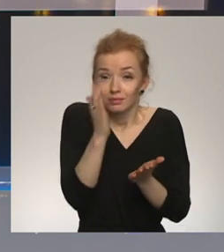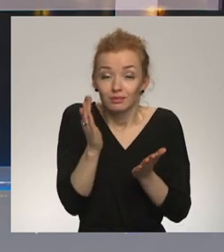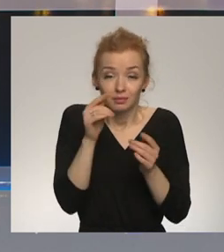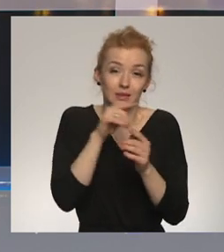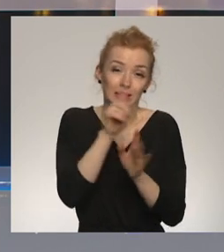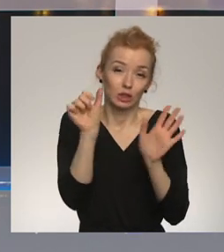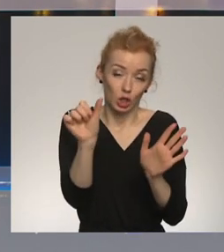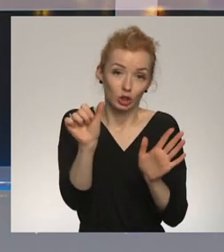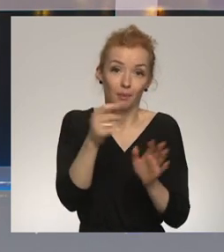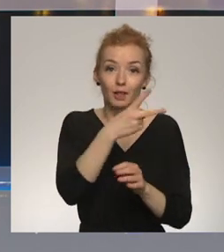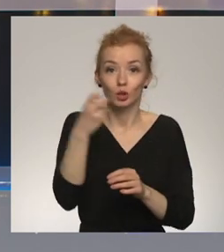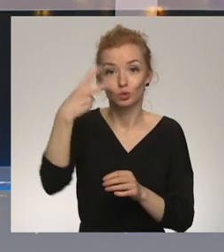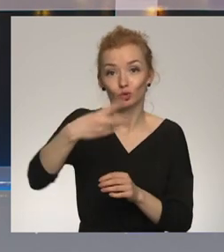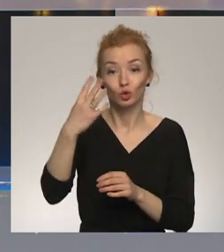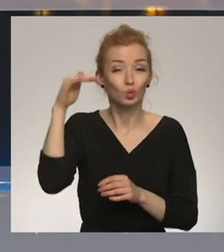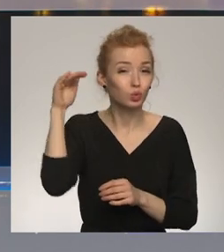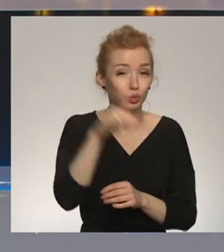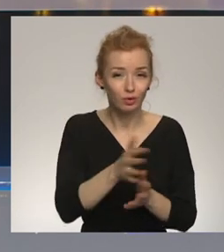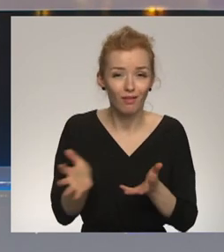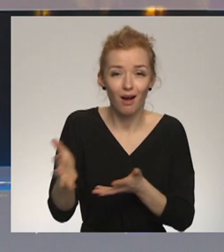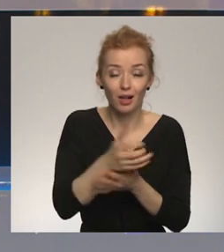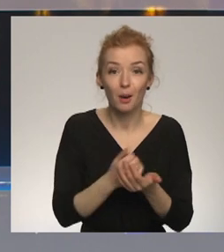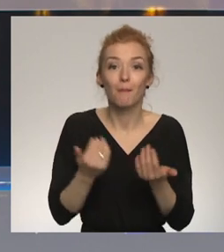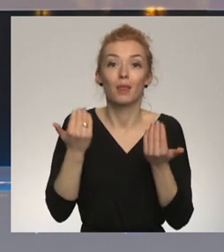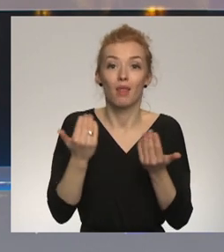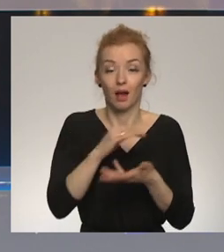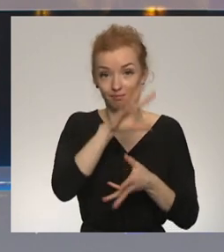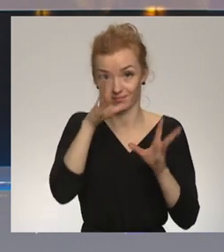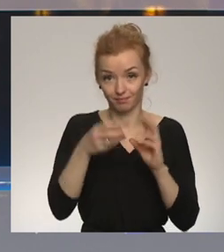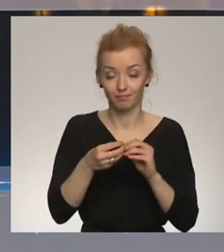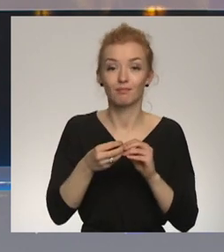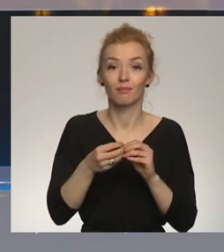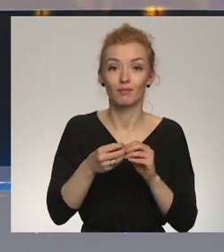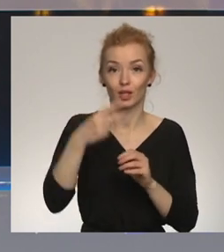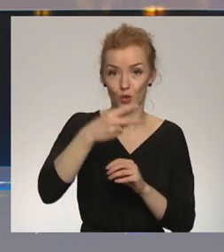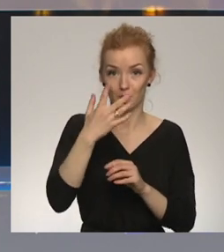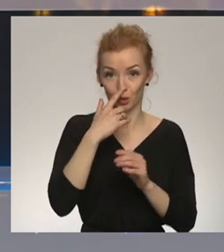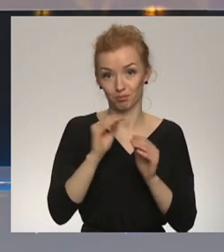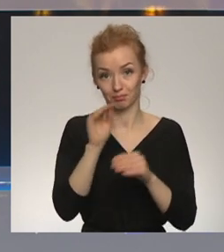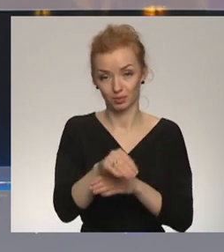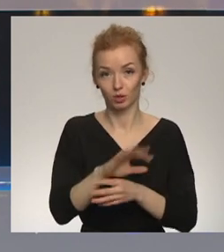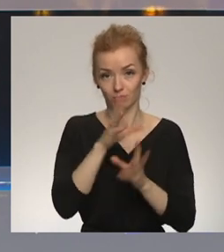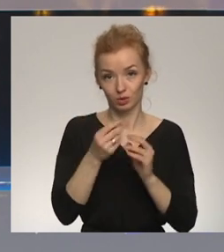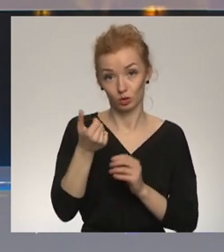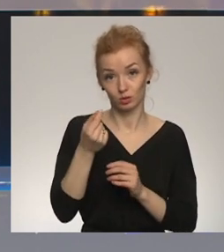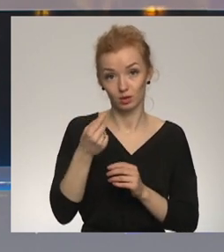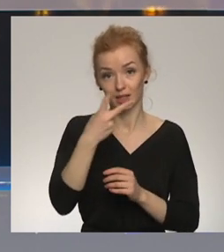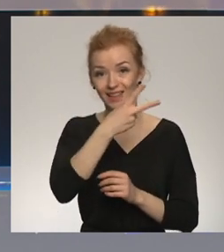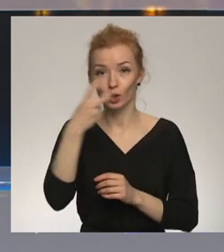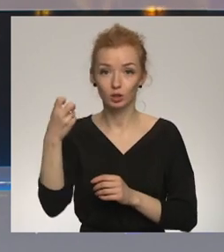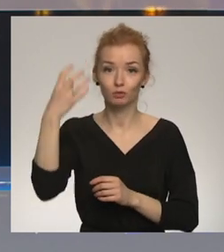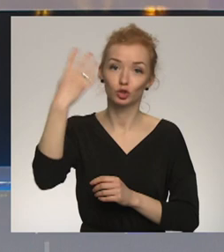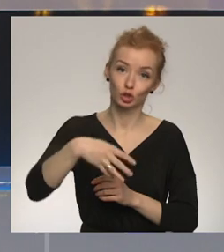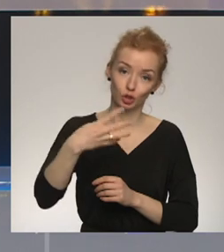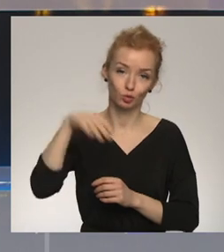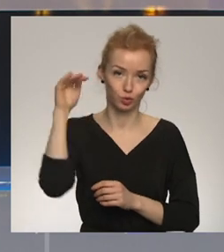sākumam sazietot bija 224 tūkstoši eiro, bet par šīm 25 minūtēm jau summa tuvojas 240